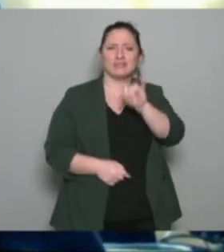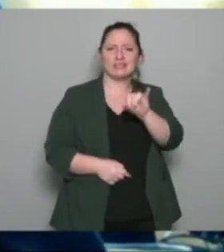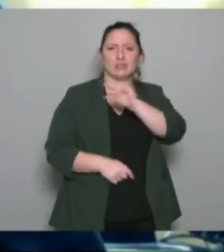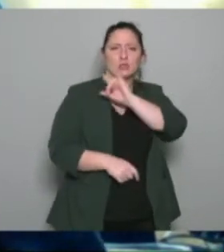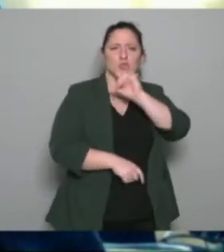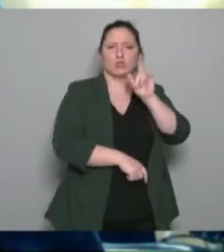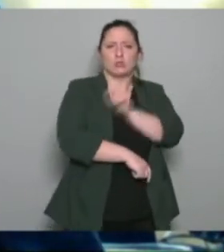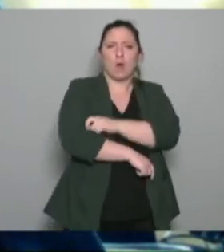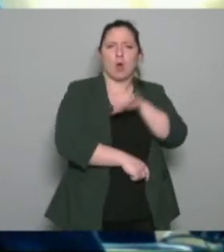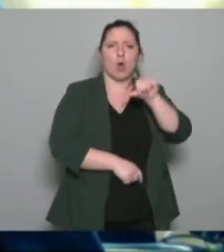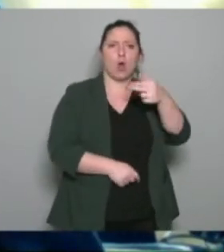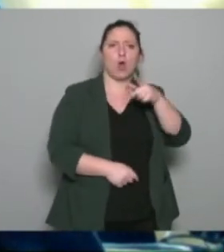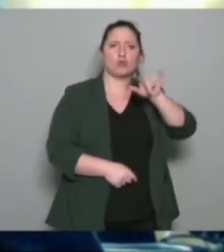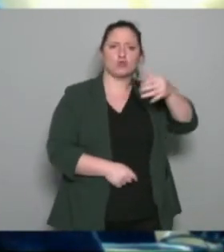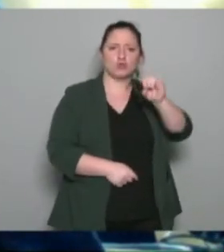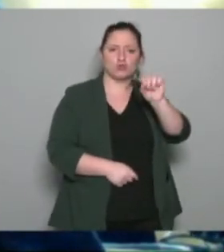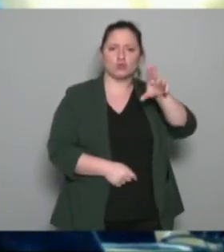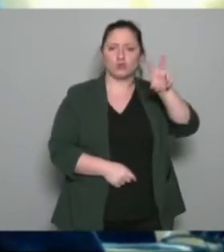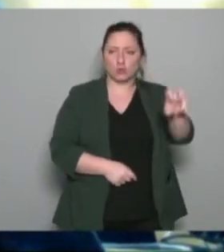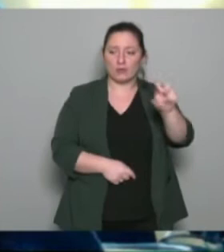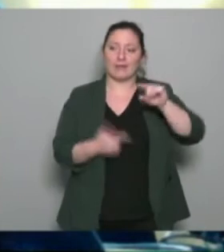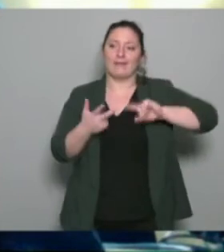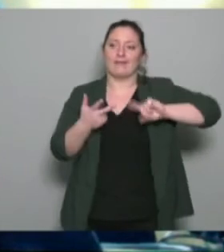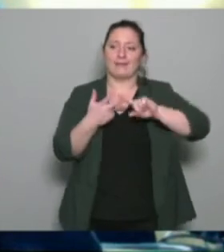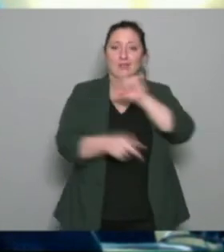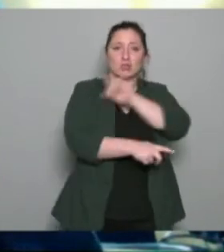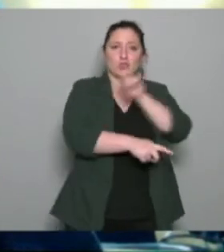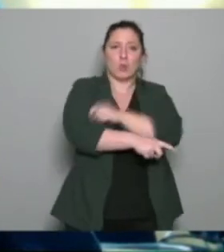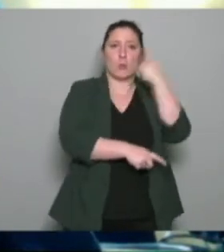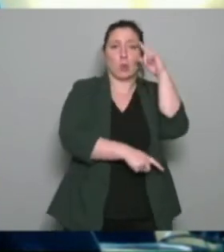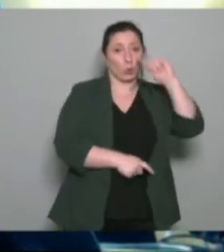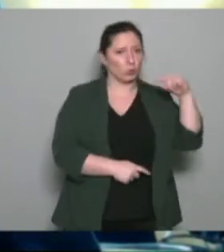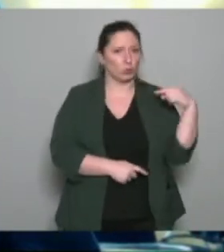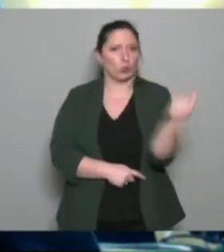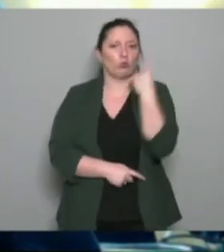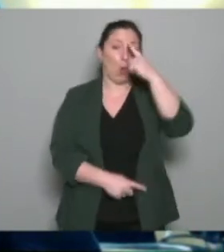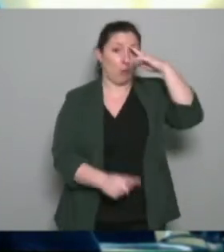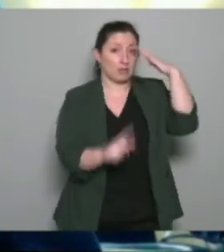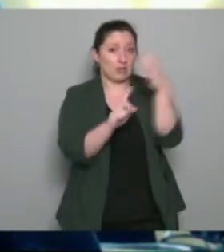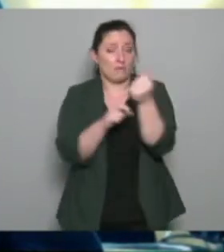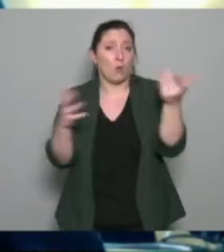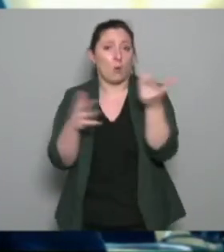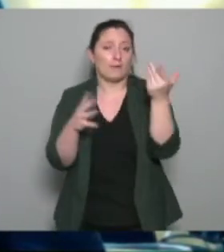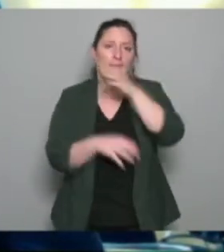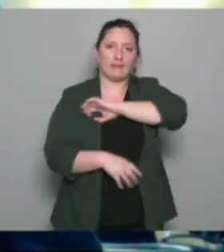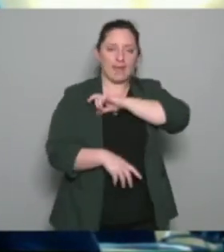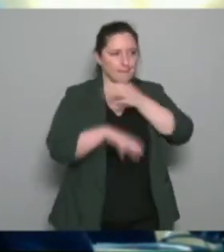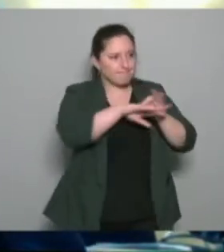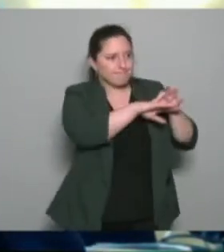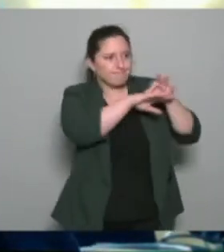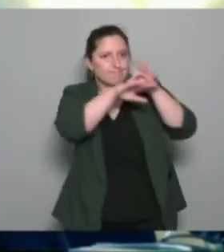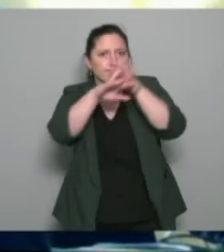et puis l'idée c'est effectivement ensuite d'accompagner les usagers vers des associations les associations en droit commun et en fait